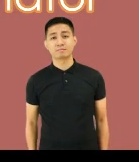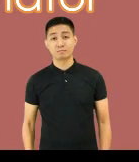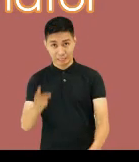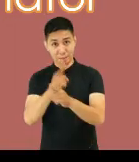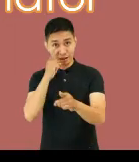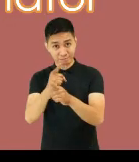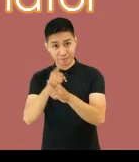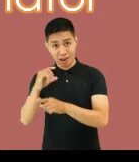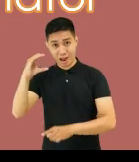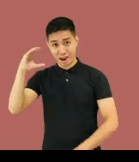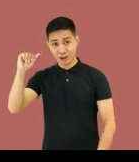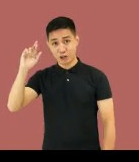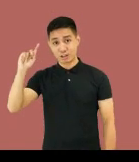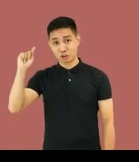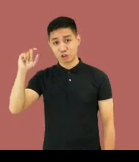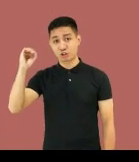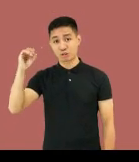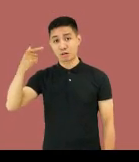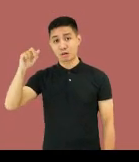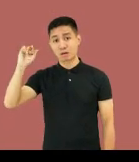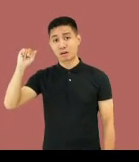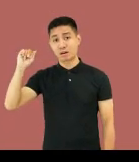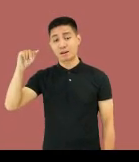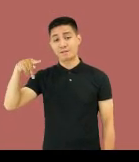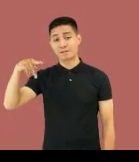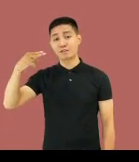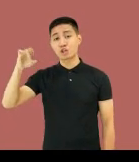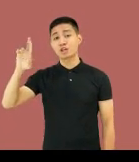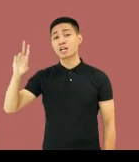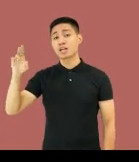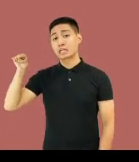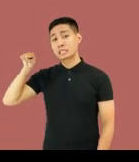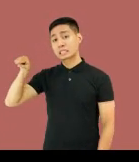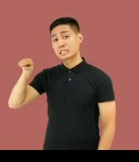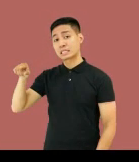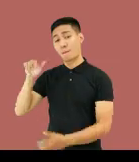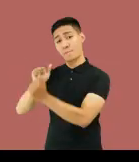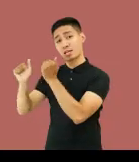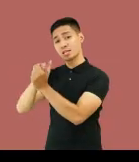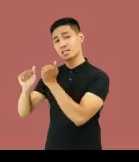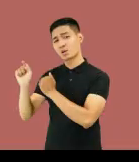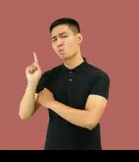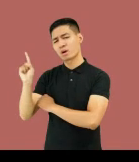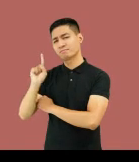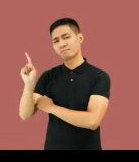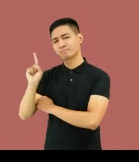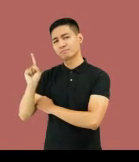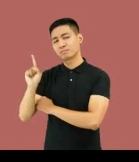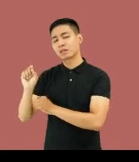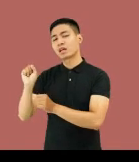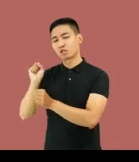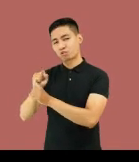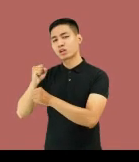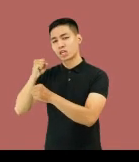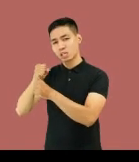Tama! Siya ay isang kartografo. Kartografo ang tawag natin sa taong